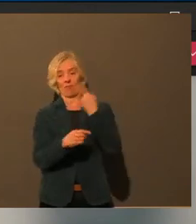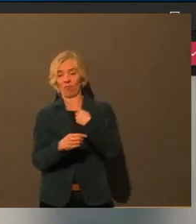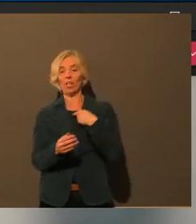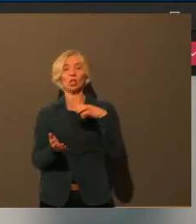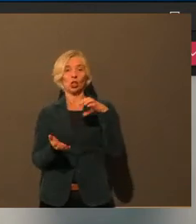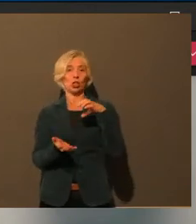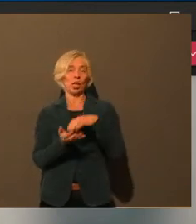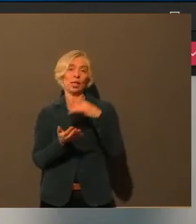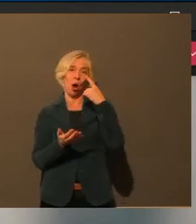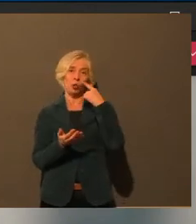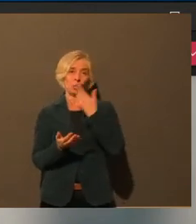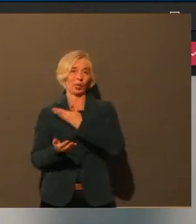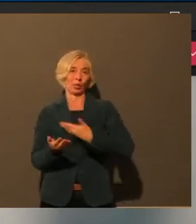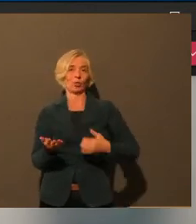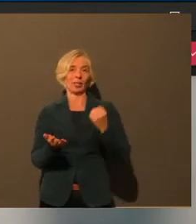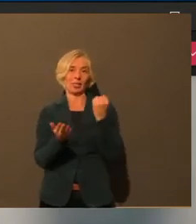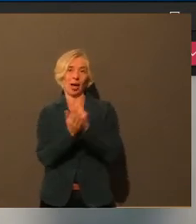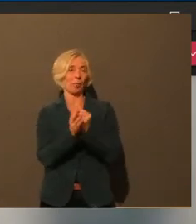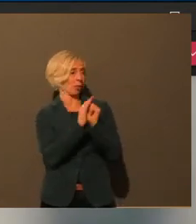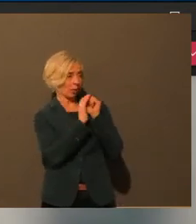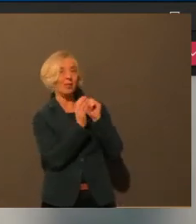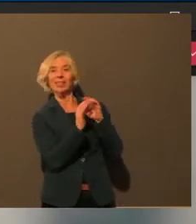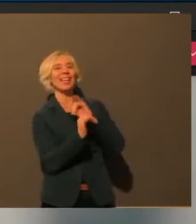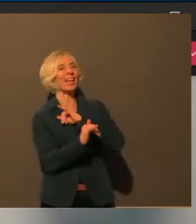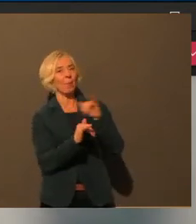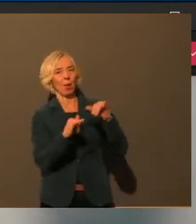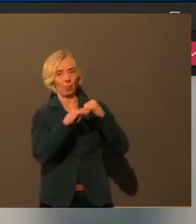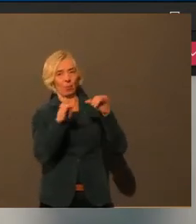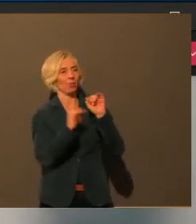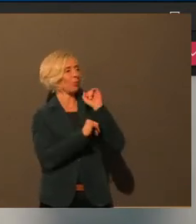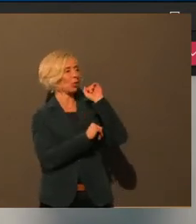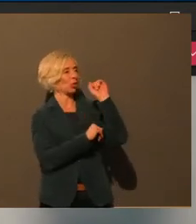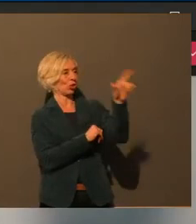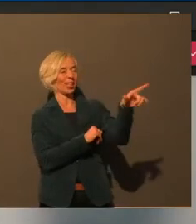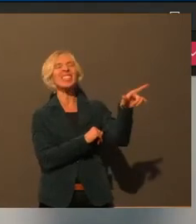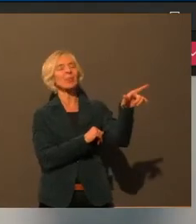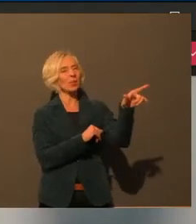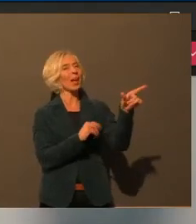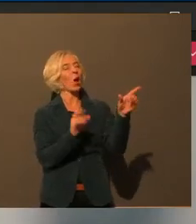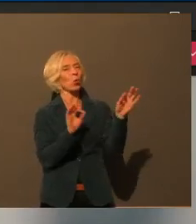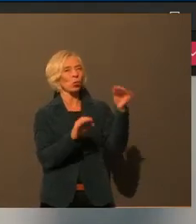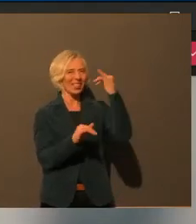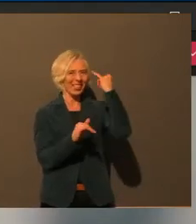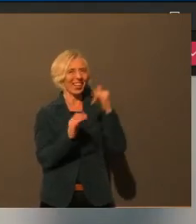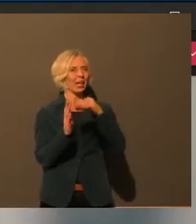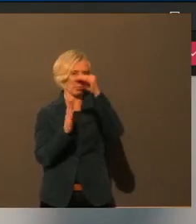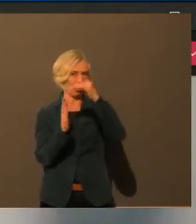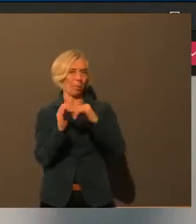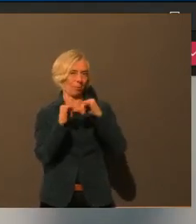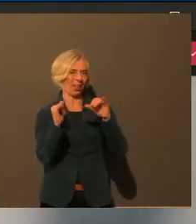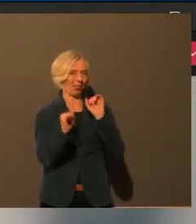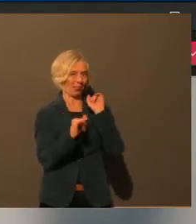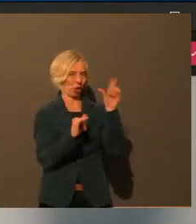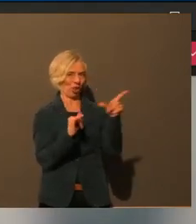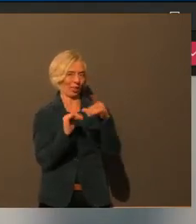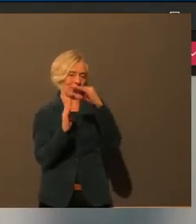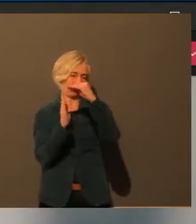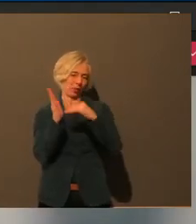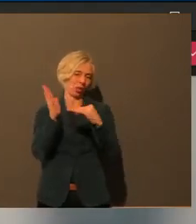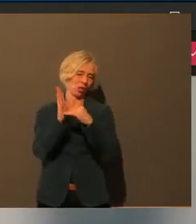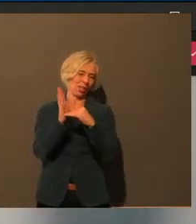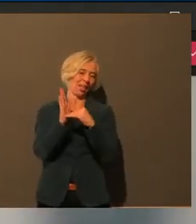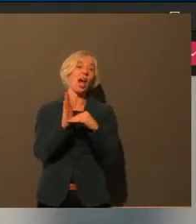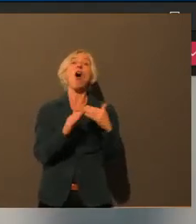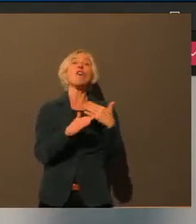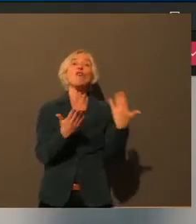vielleicht kann man da unten auch noch mal so ein Passus aufnehmen, eben wo die Menschen sich auch hinwenden können, wenn ihnen wirklich die Decke auf den Kopf fällt. Da gibt es ja wirklich ganz